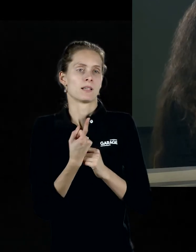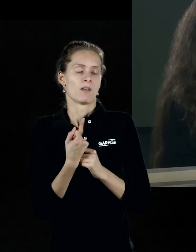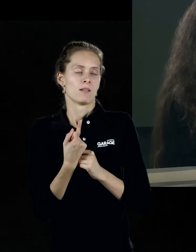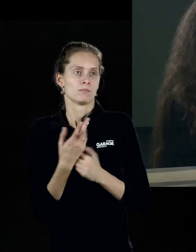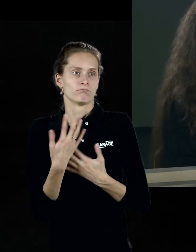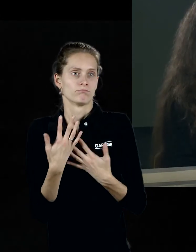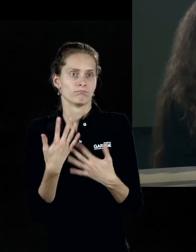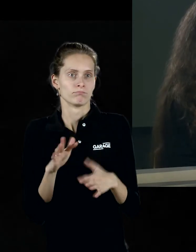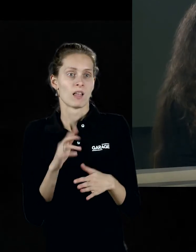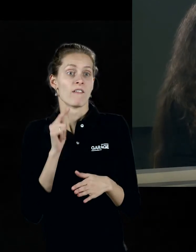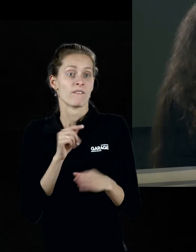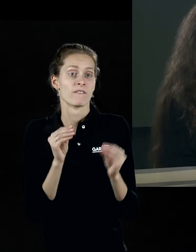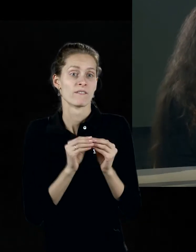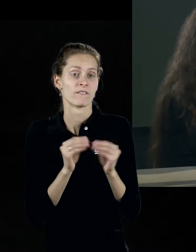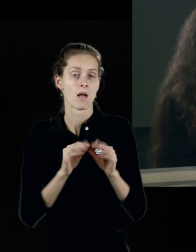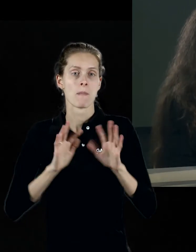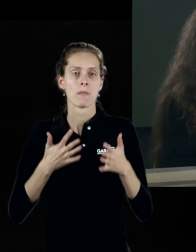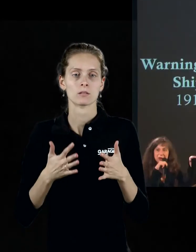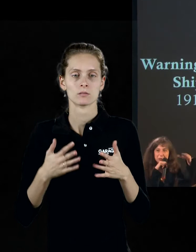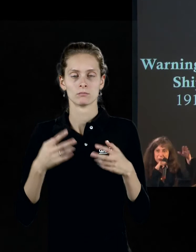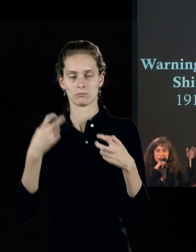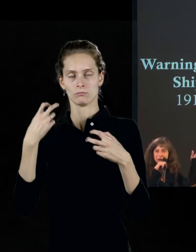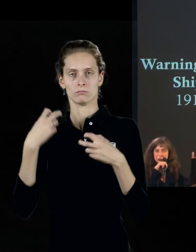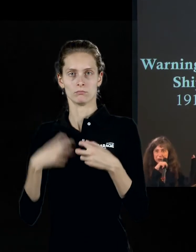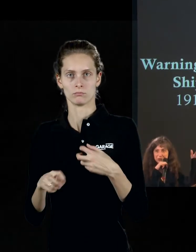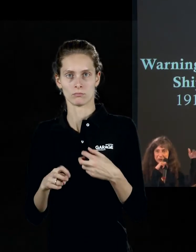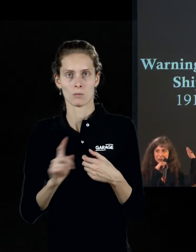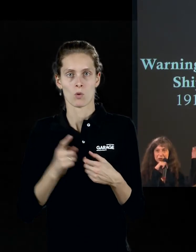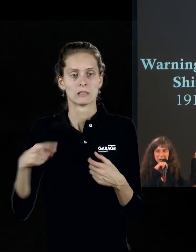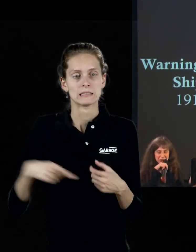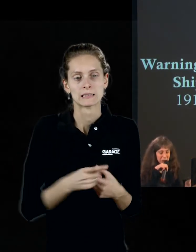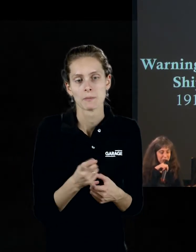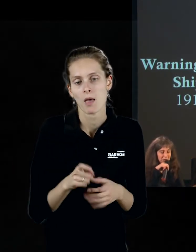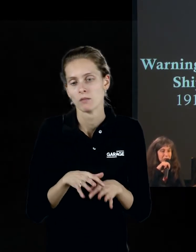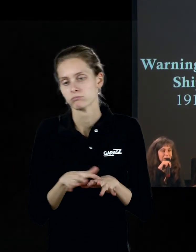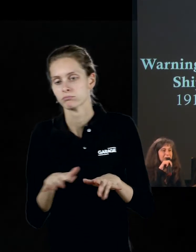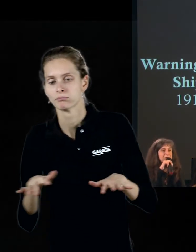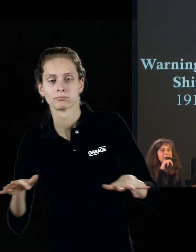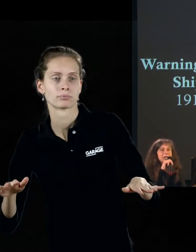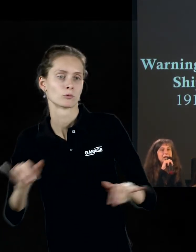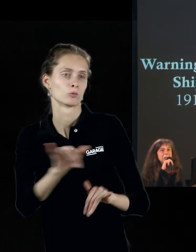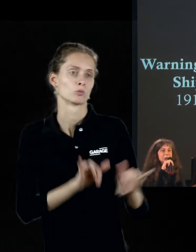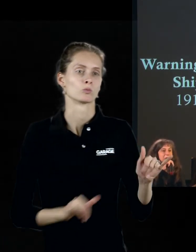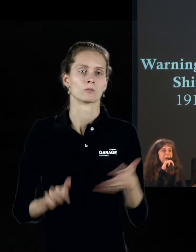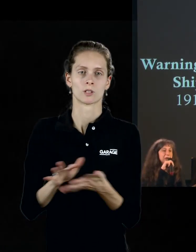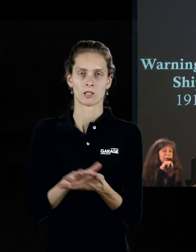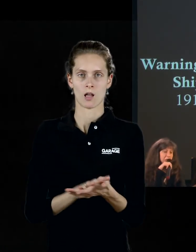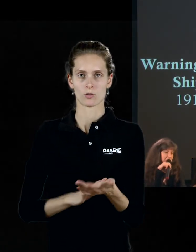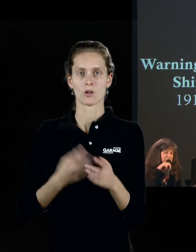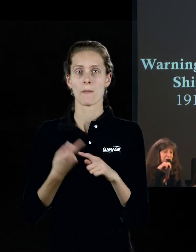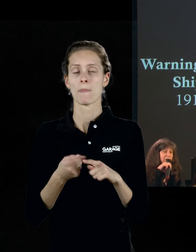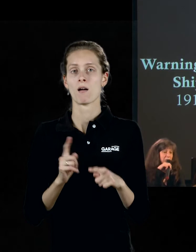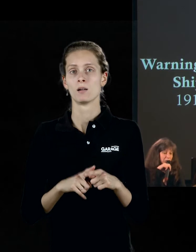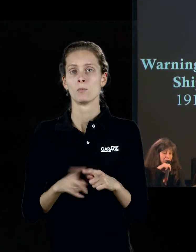могут в тот же момент распались, и потому что эти линии змеи поползли куда-то, разбежались и поползли куда-то дальше. Поэтому все